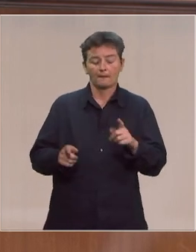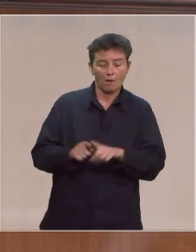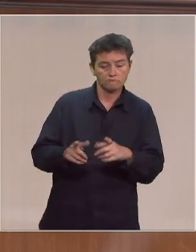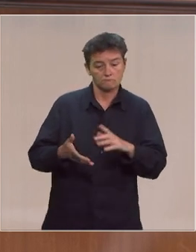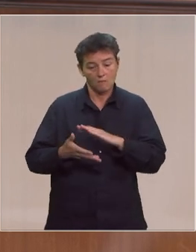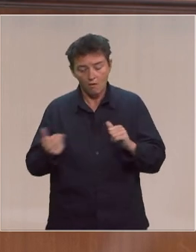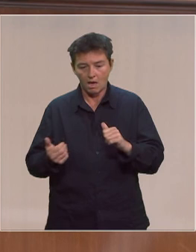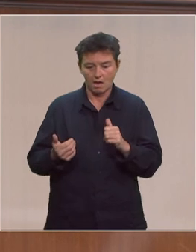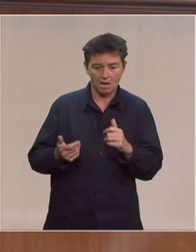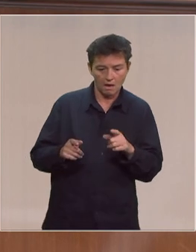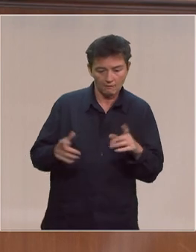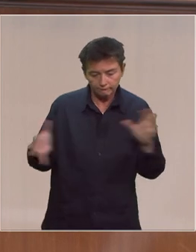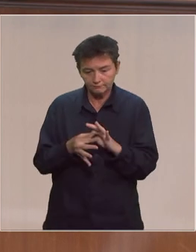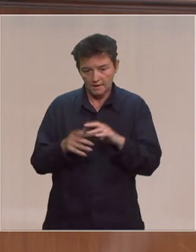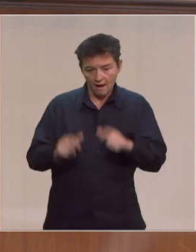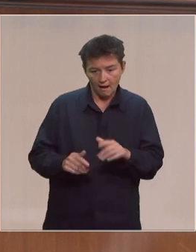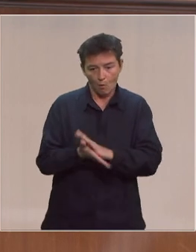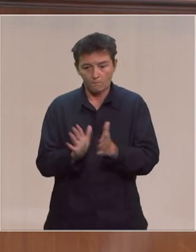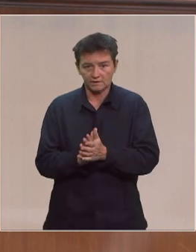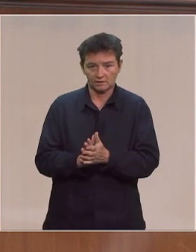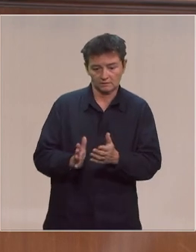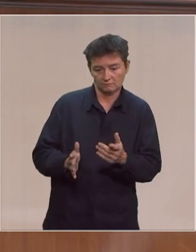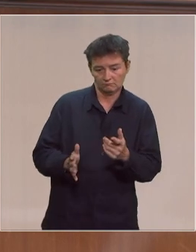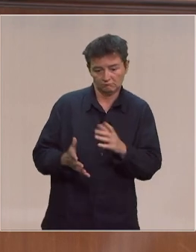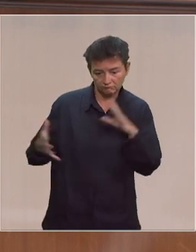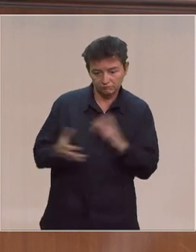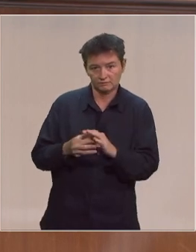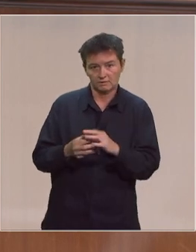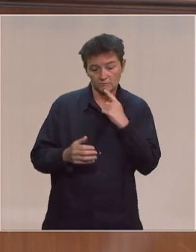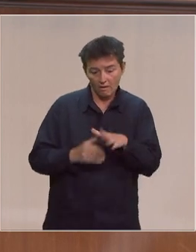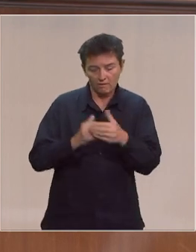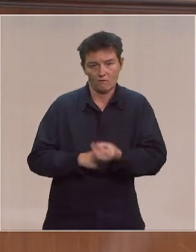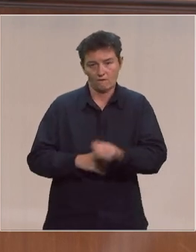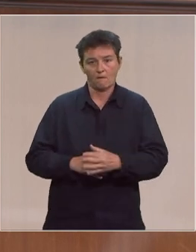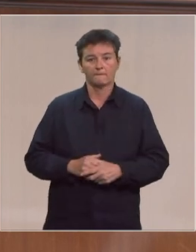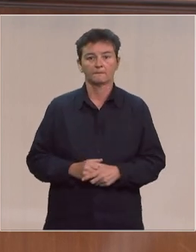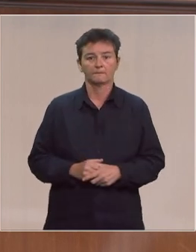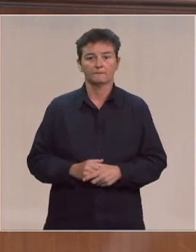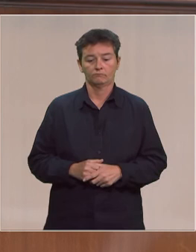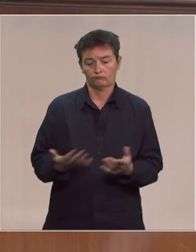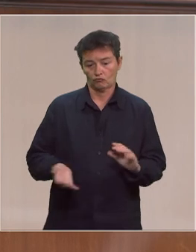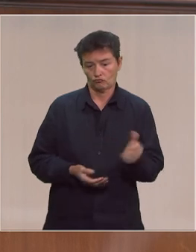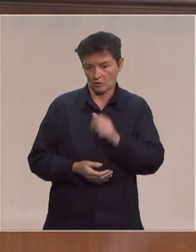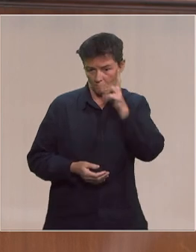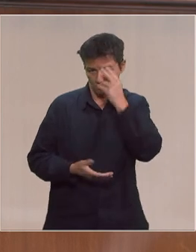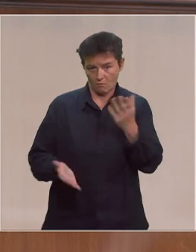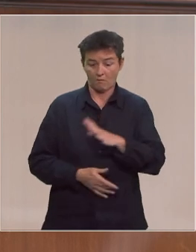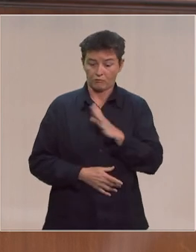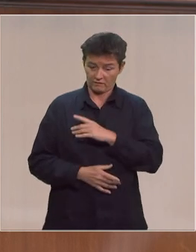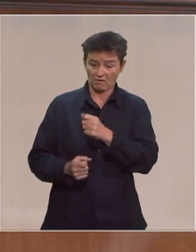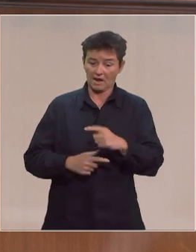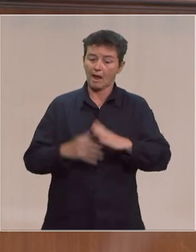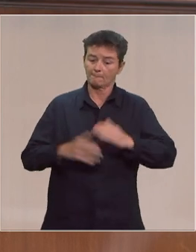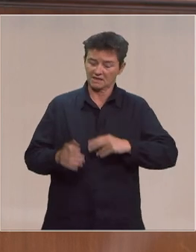'association de complicité d'alliance pour aider les enfants chacun comprenant bien que professeur c'est un métier